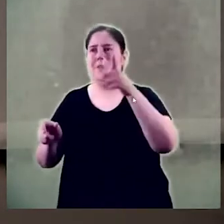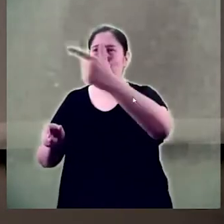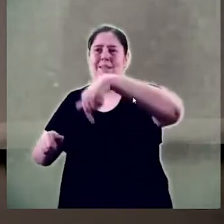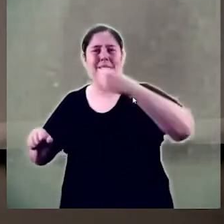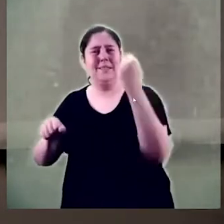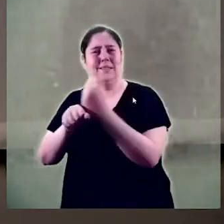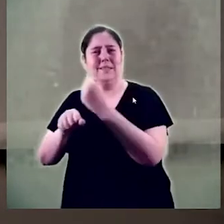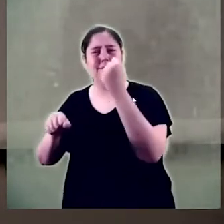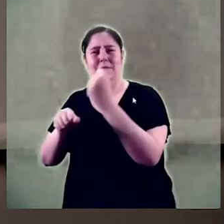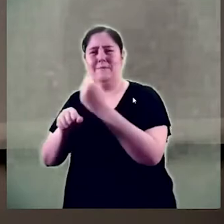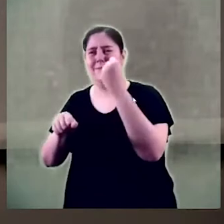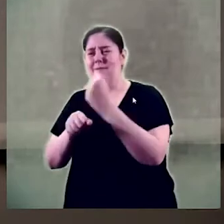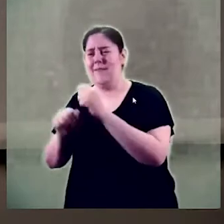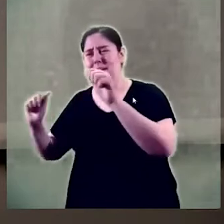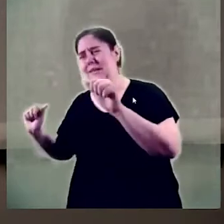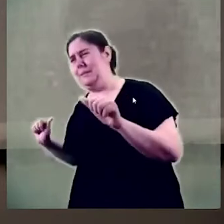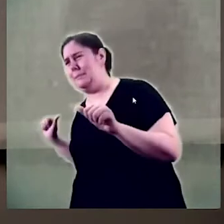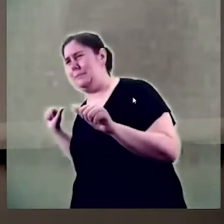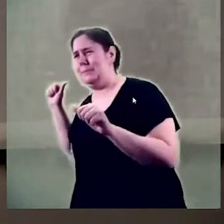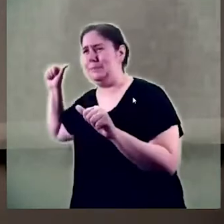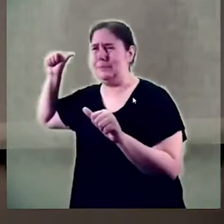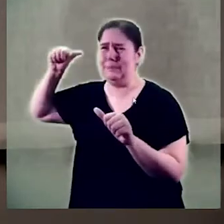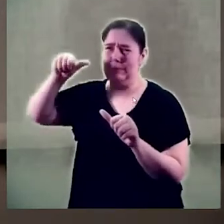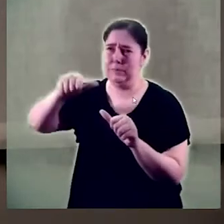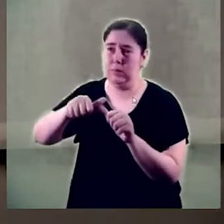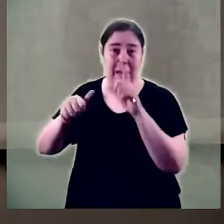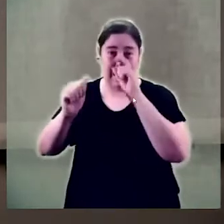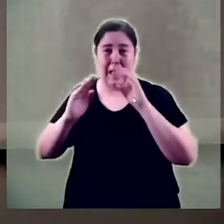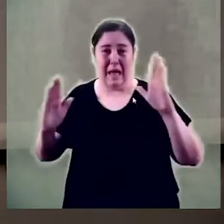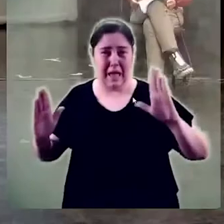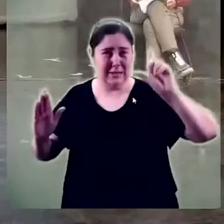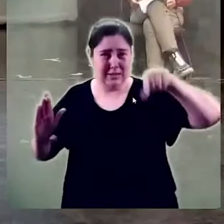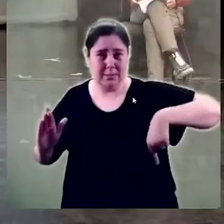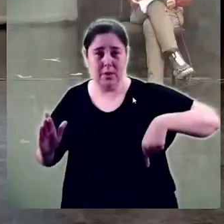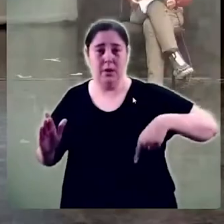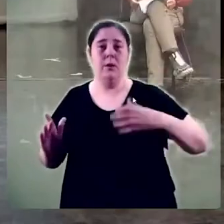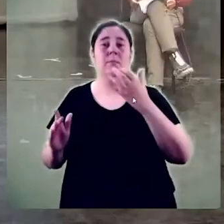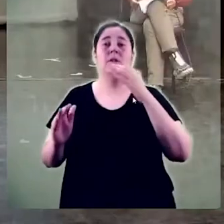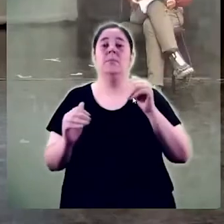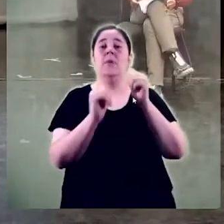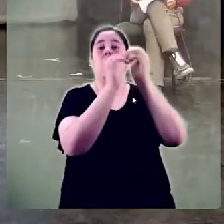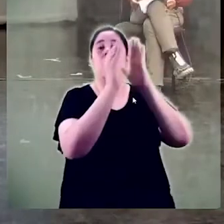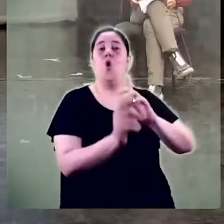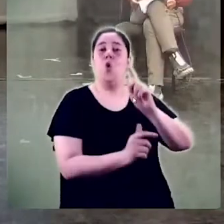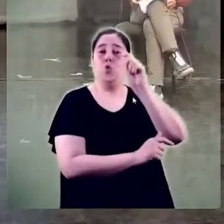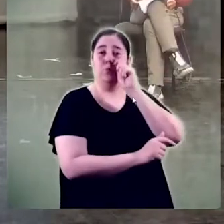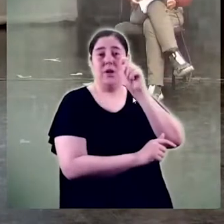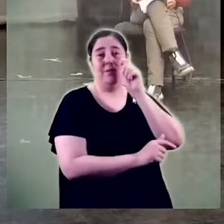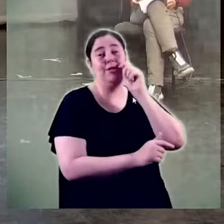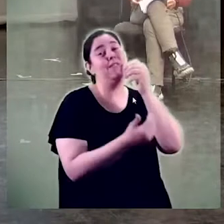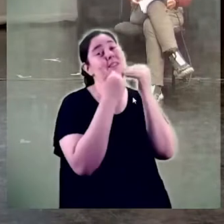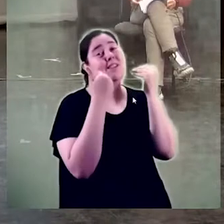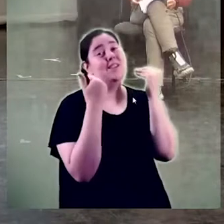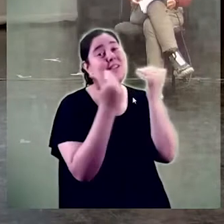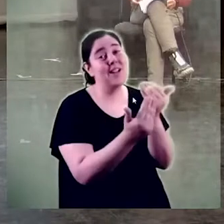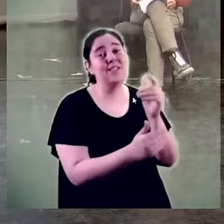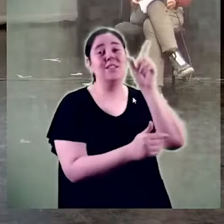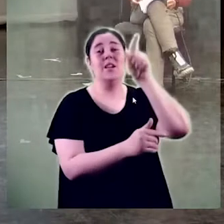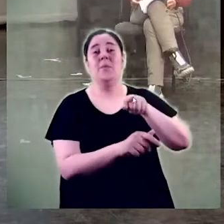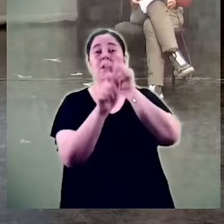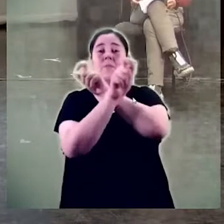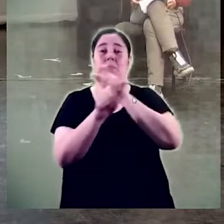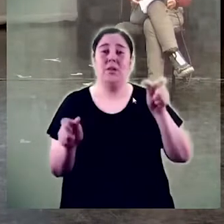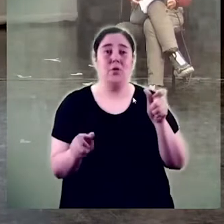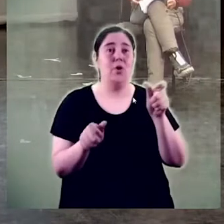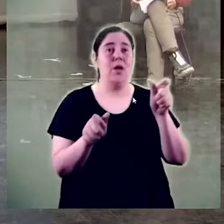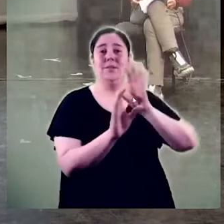llarg de l'any i en aquest moment és obligat fer un agraïment a l'Observatori i a totes les persones, des de la seva